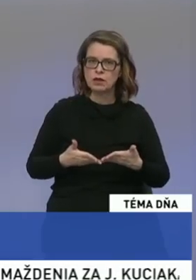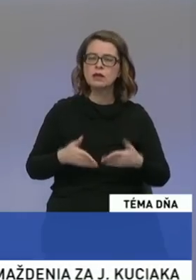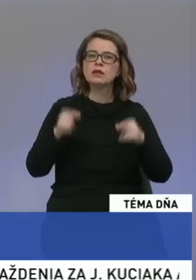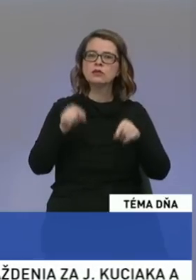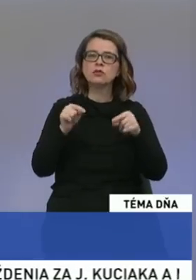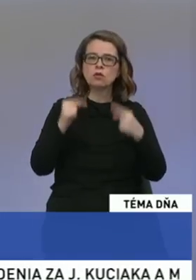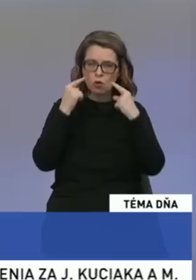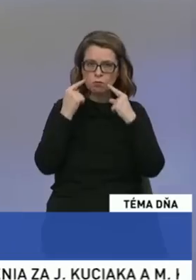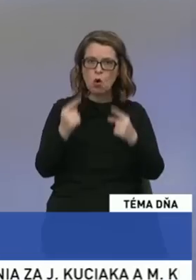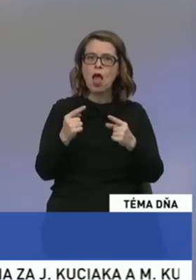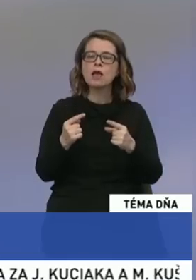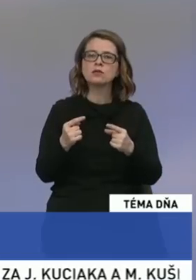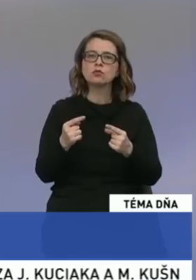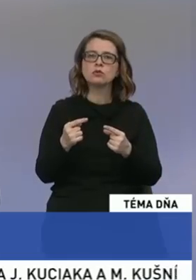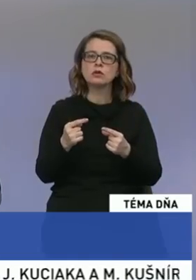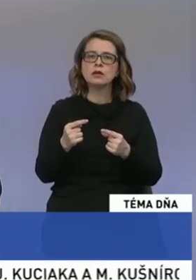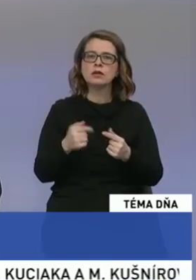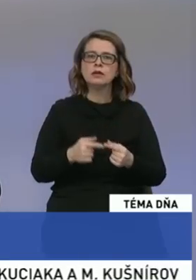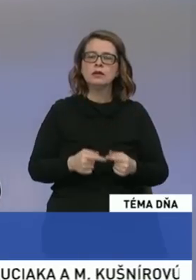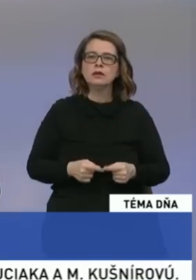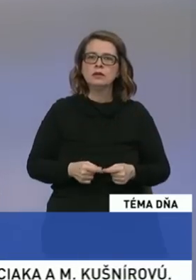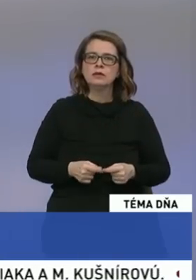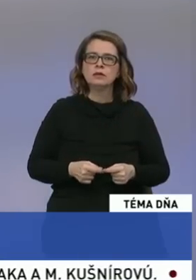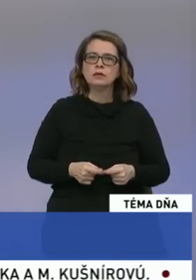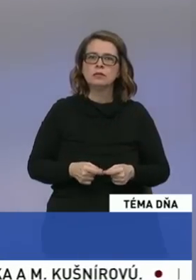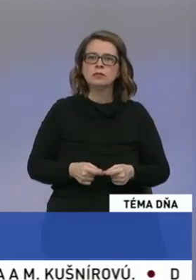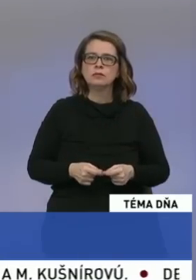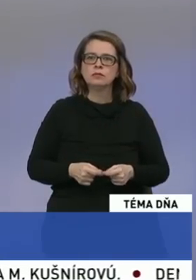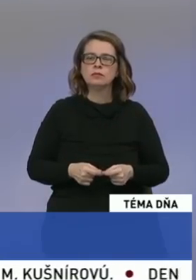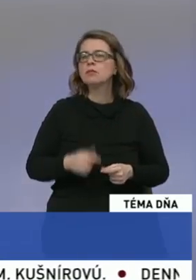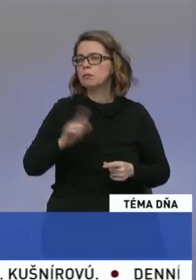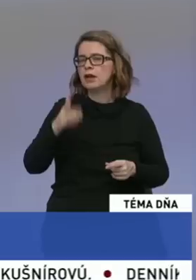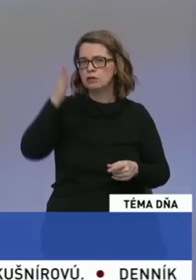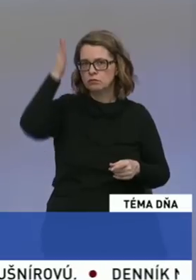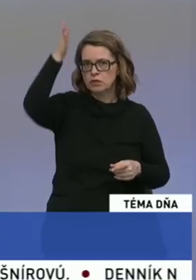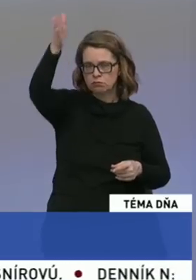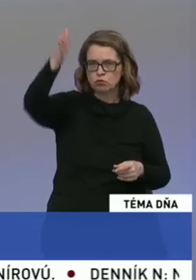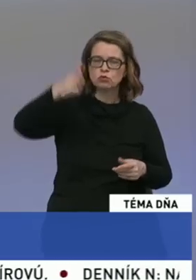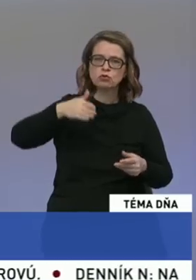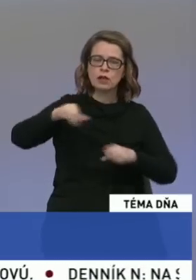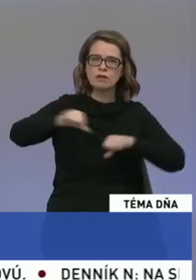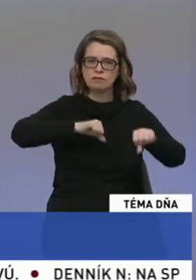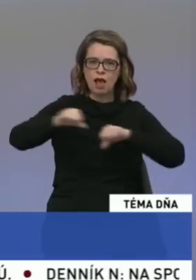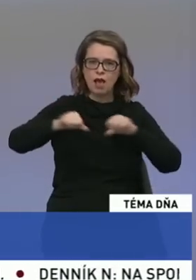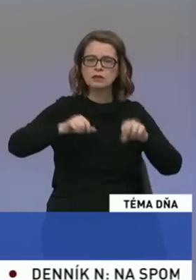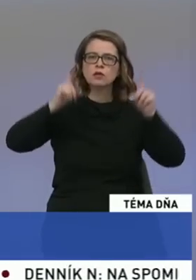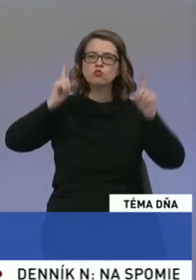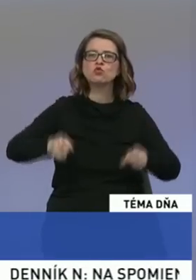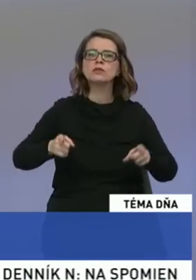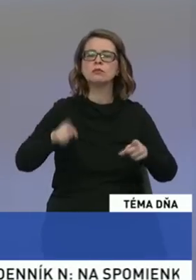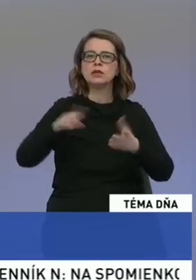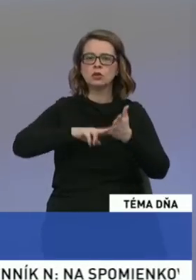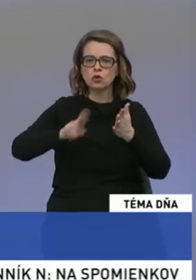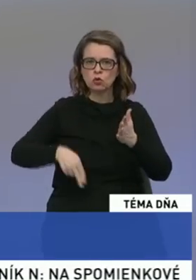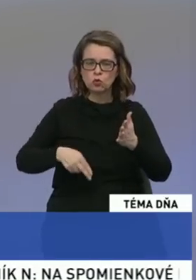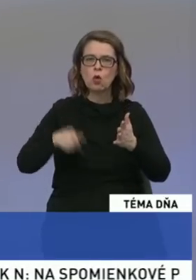pohľadu, nie len pred budúcovou vládou, ale ďalšími vládami, musí byť tá úloha